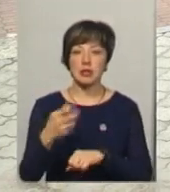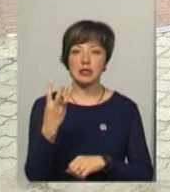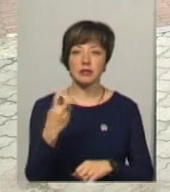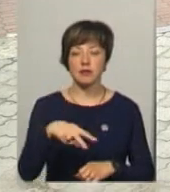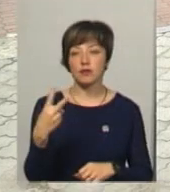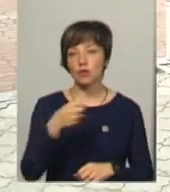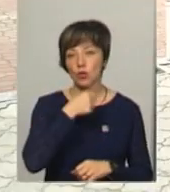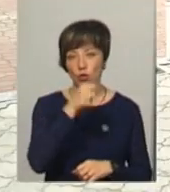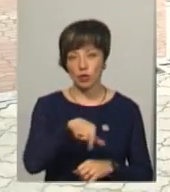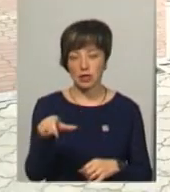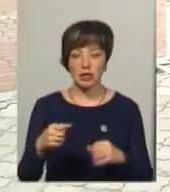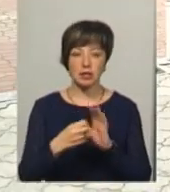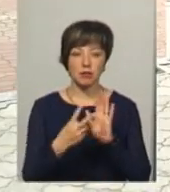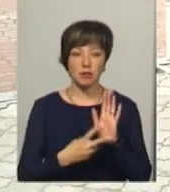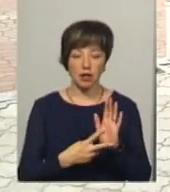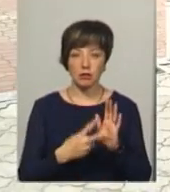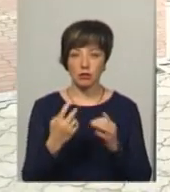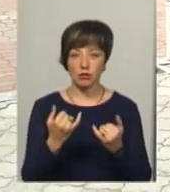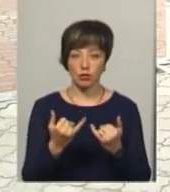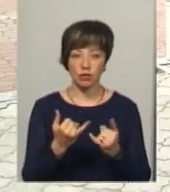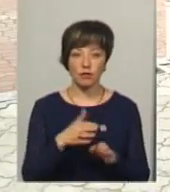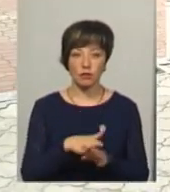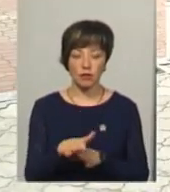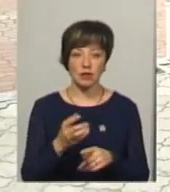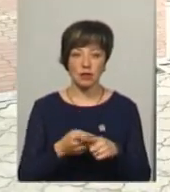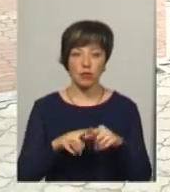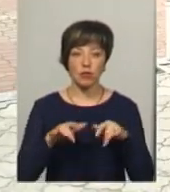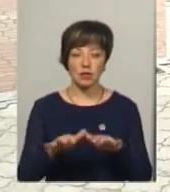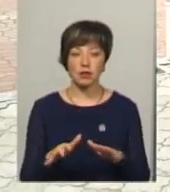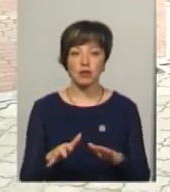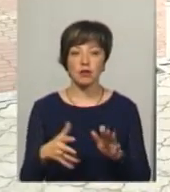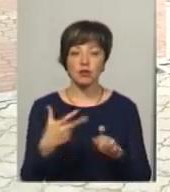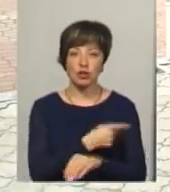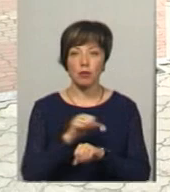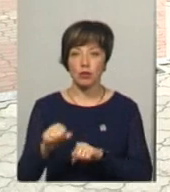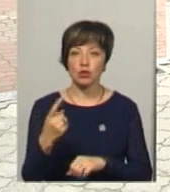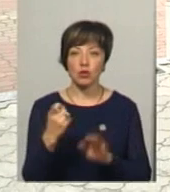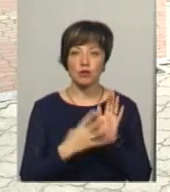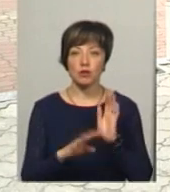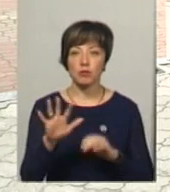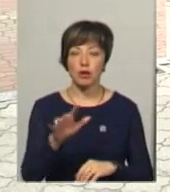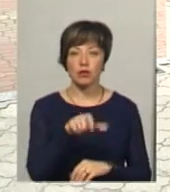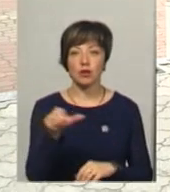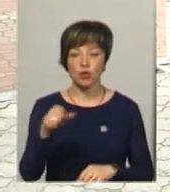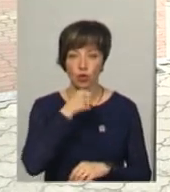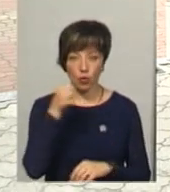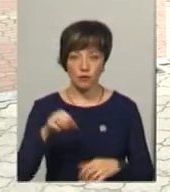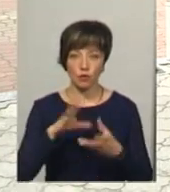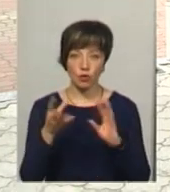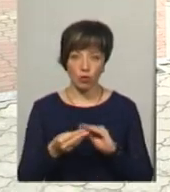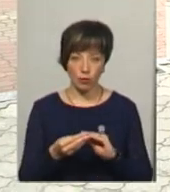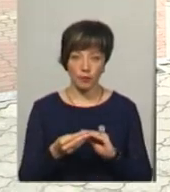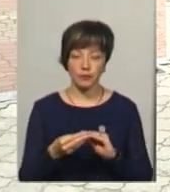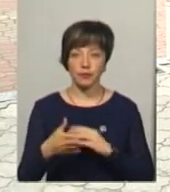дорослих. На 17-го, сьогодні ще відбувається цей процес, щеплено 195 дорослих. Тобто всього в нас вже